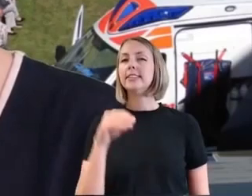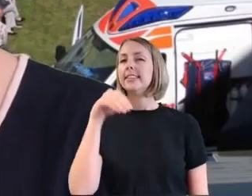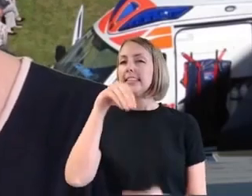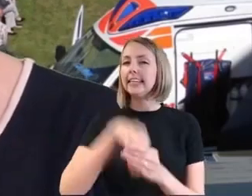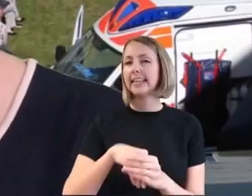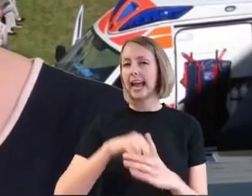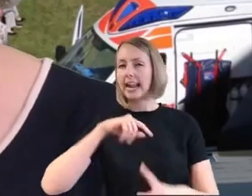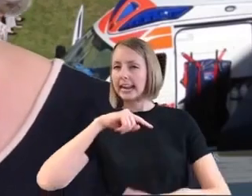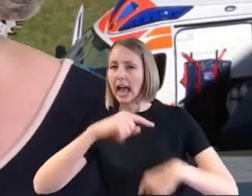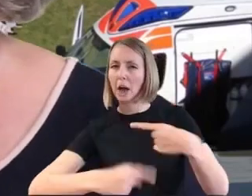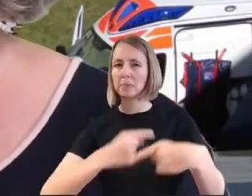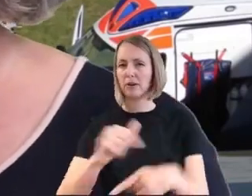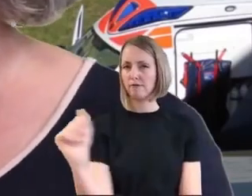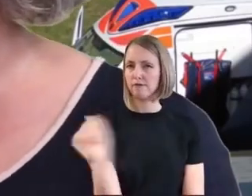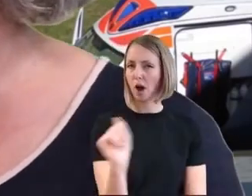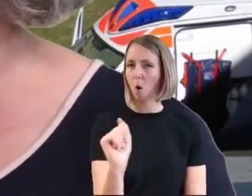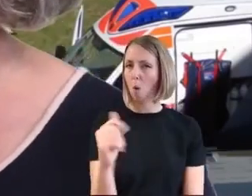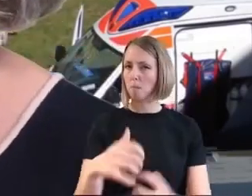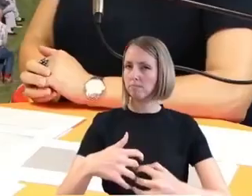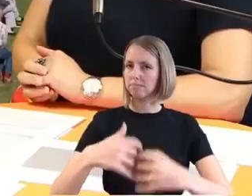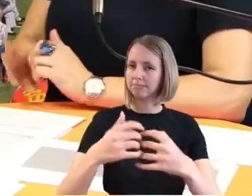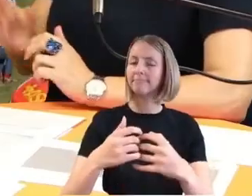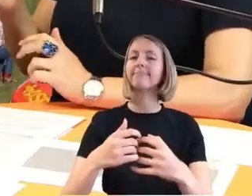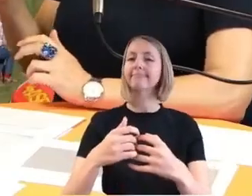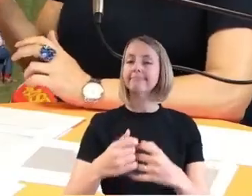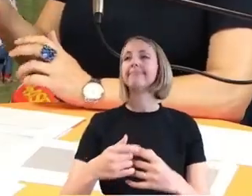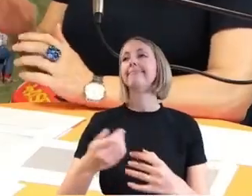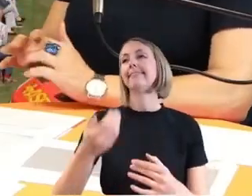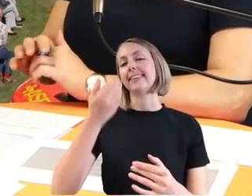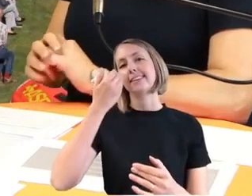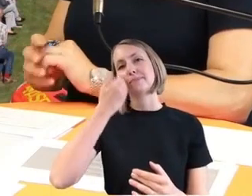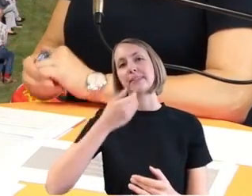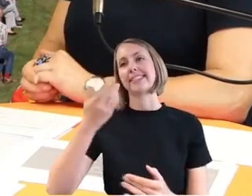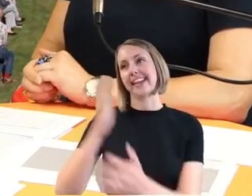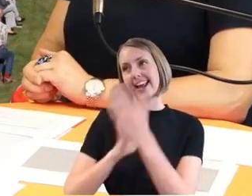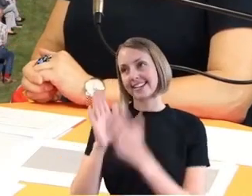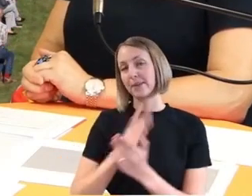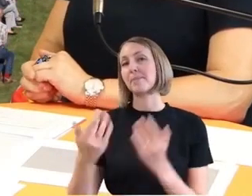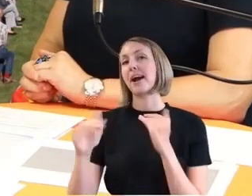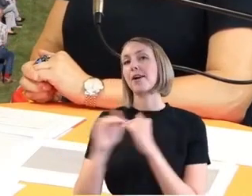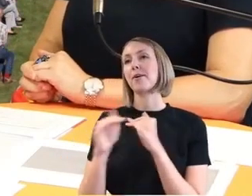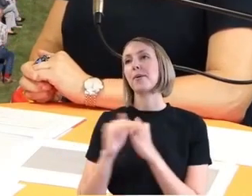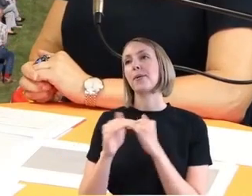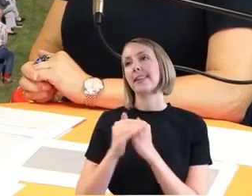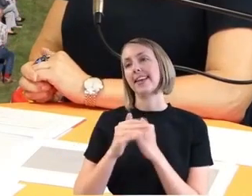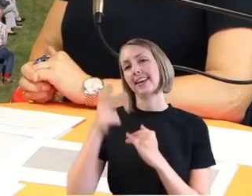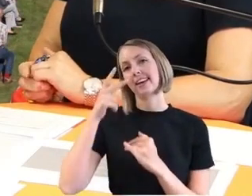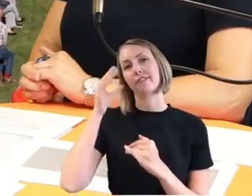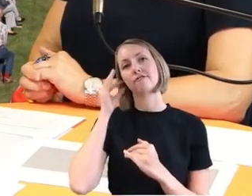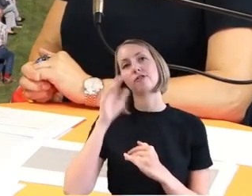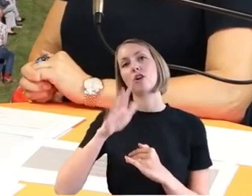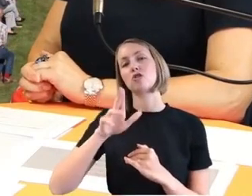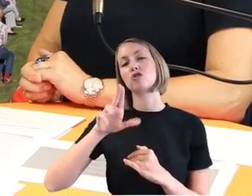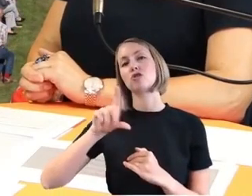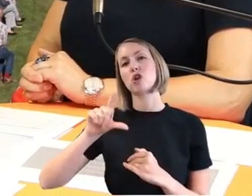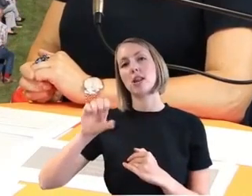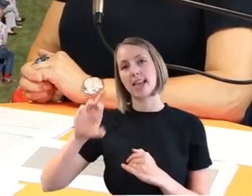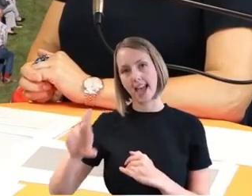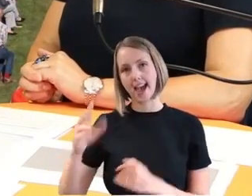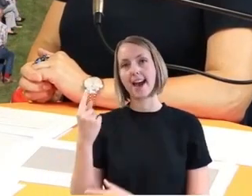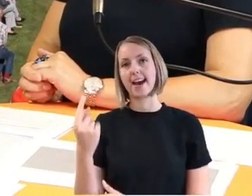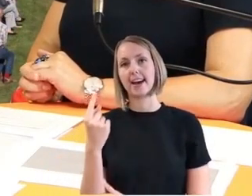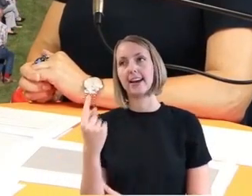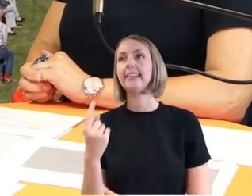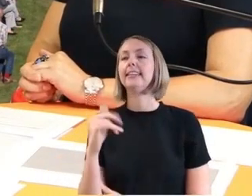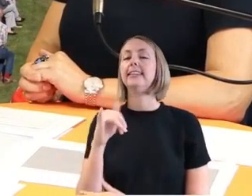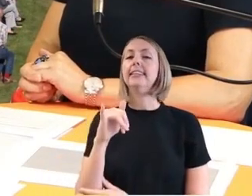Dazu begrüße ich jetzt meine Kollegin Lynn Schüller, die bei uns auch im ISF-Projekt und Warnung